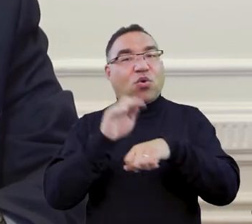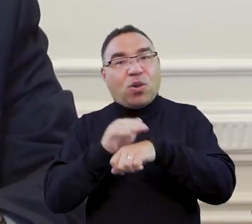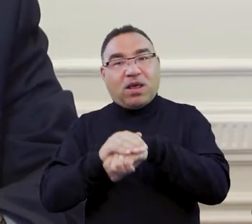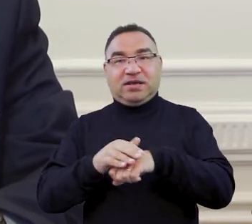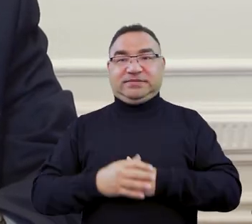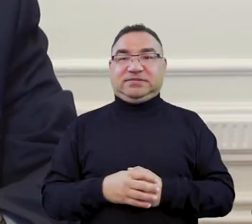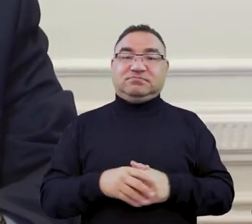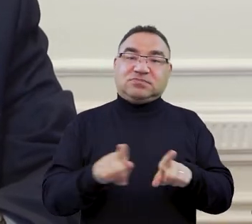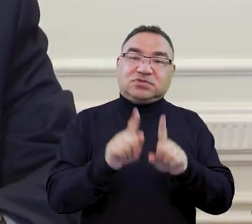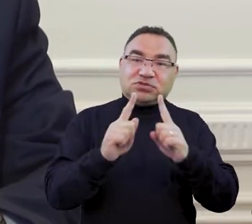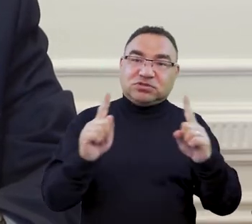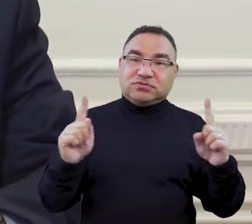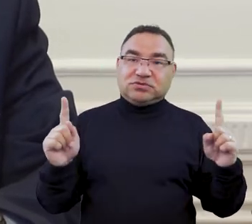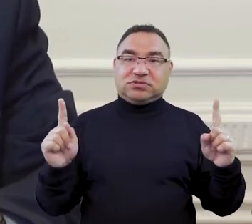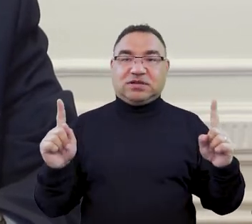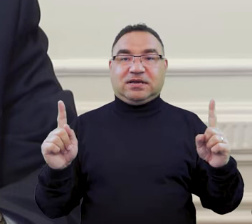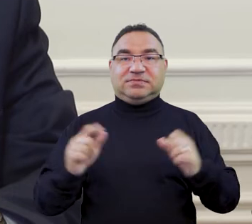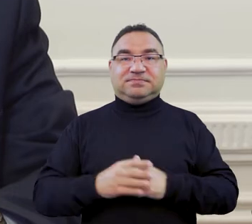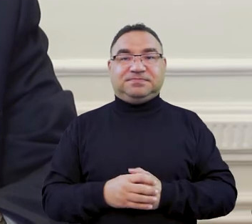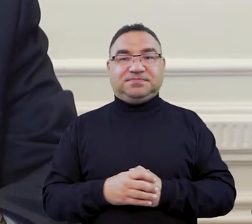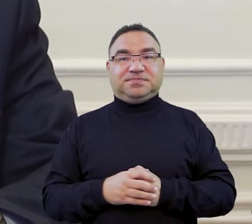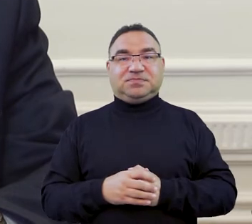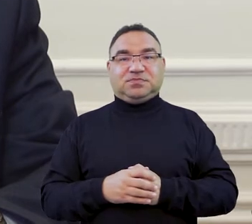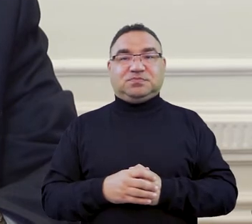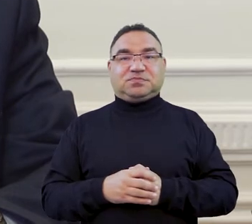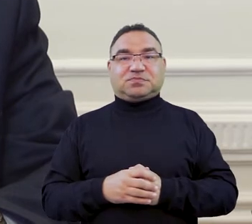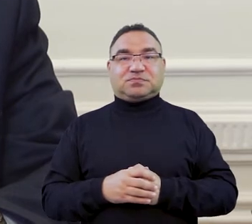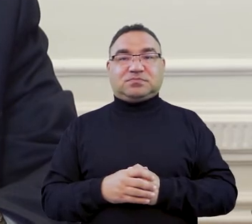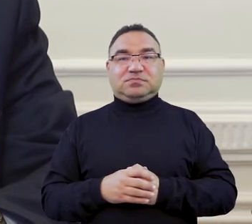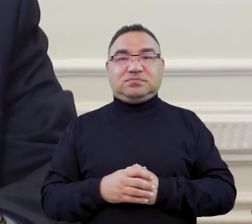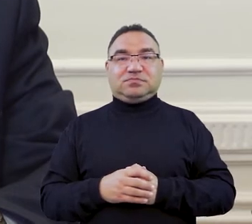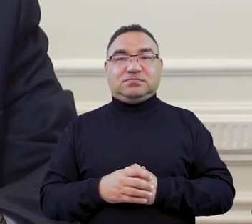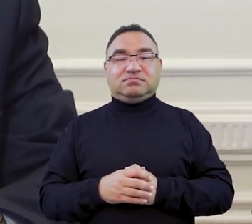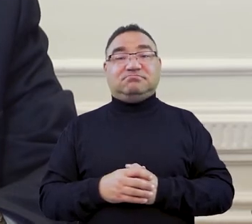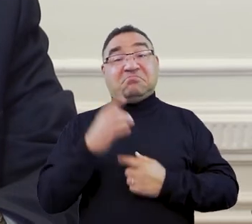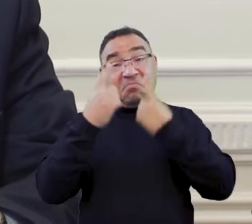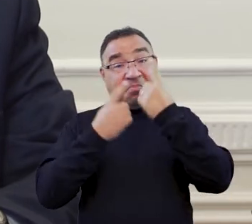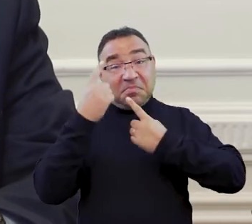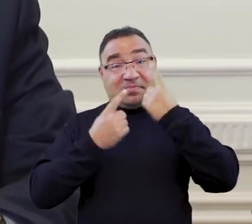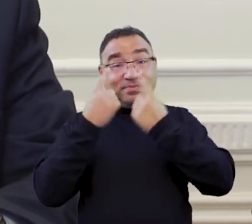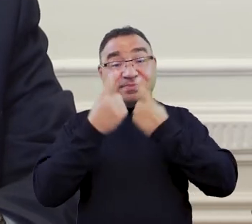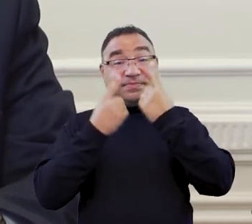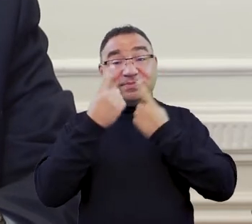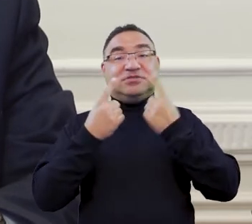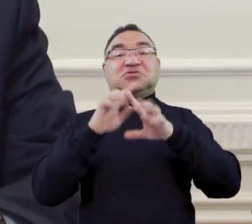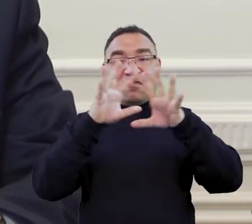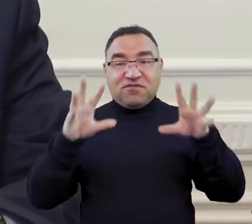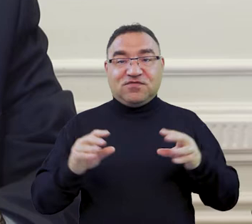kolegami, z nauczycielami akademickimi. Sądzę, że